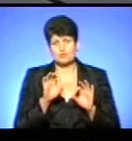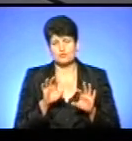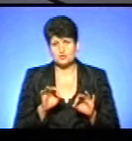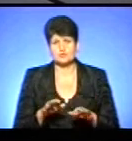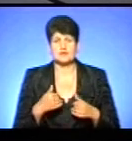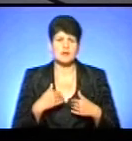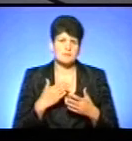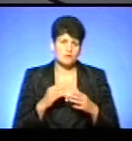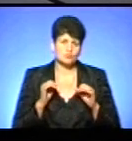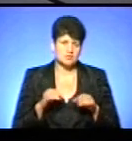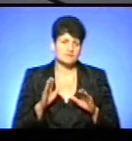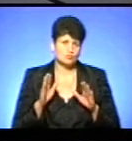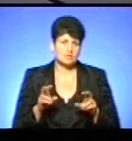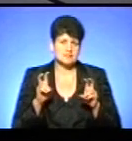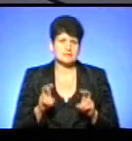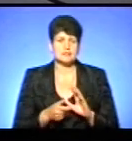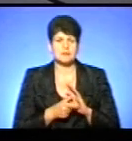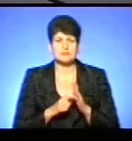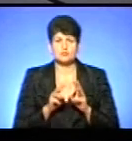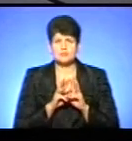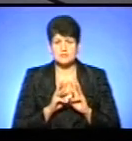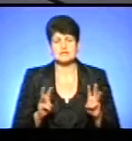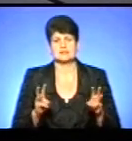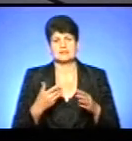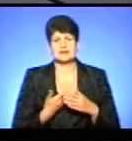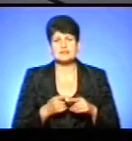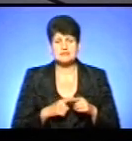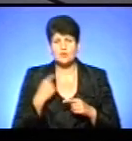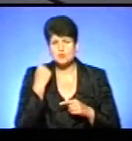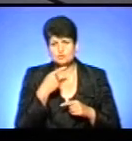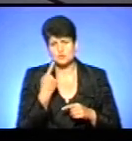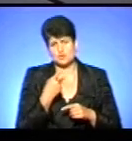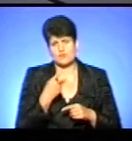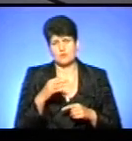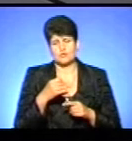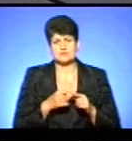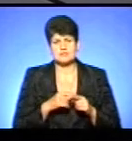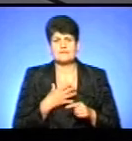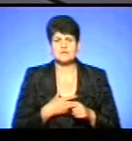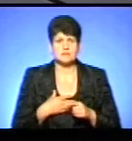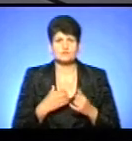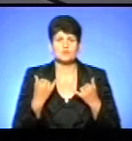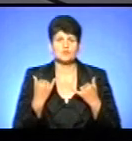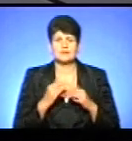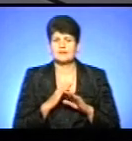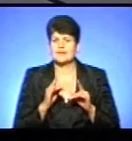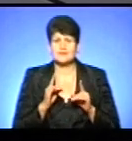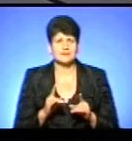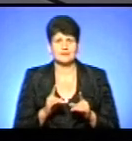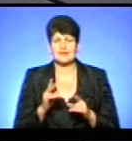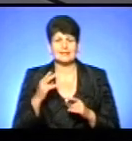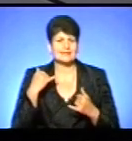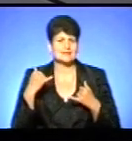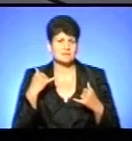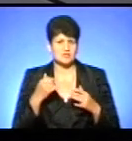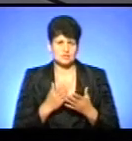можливість бути на засіданні кабінету міністрів, і я це озвучив особисто про те, що для нас важлива сьогодні не тільки диспетчерська служба.